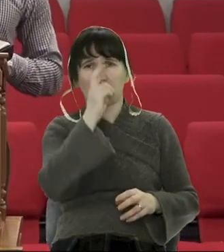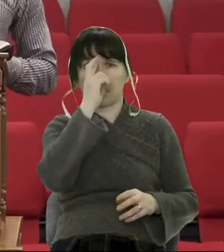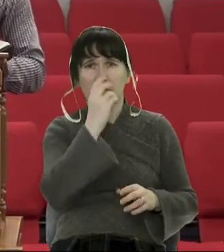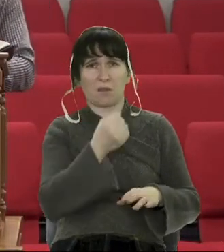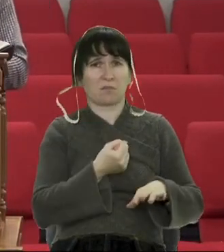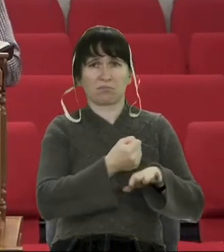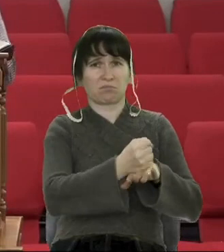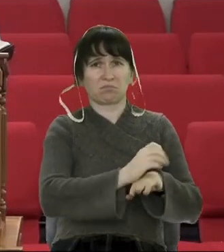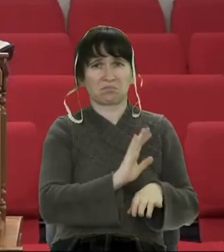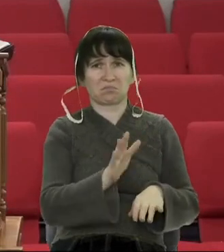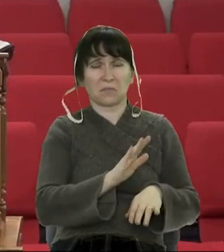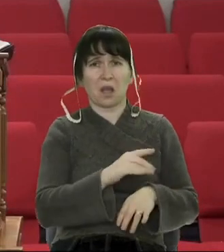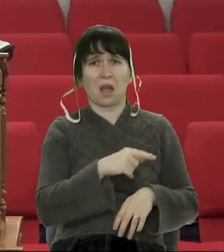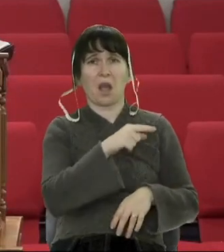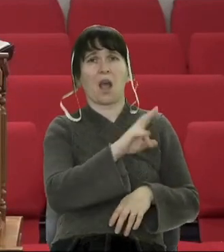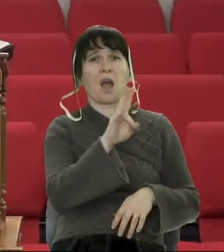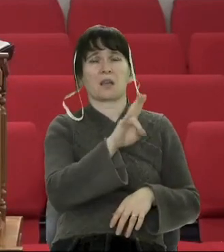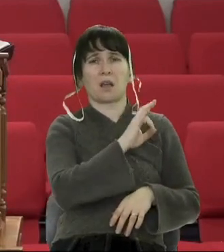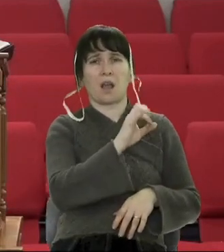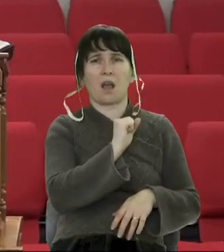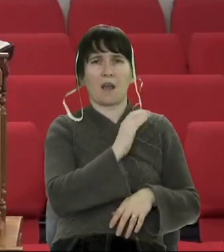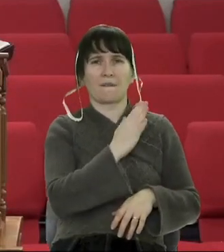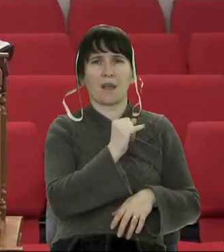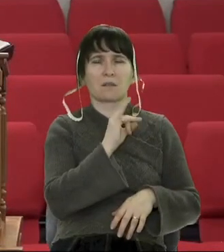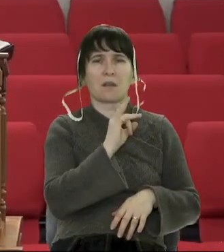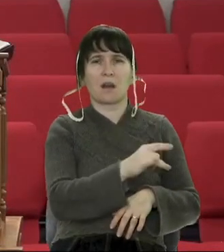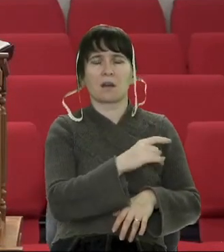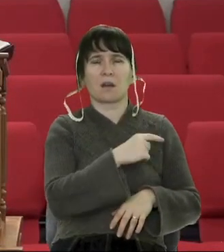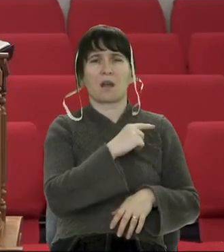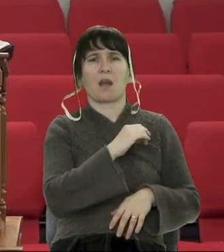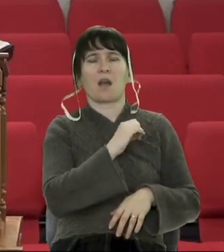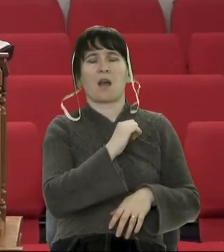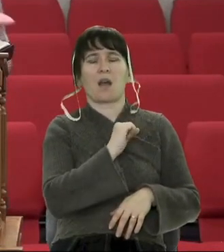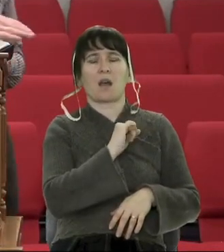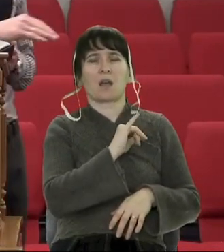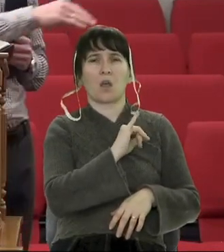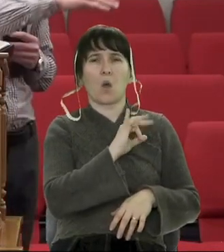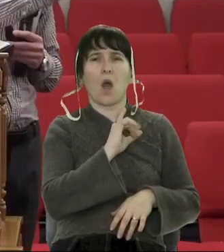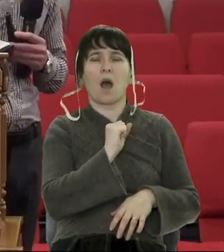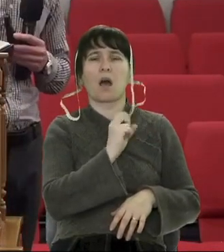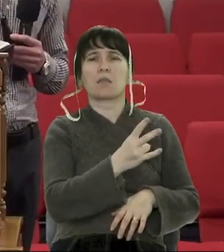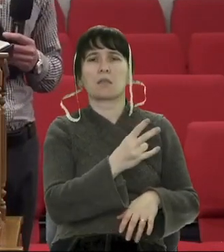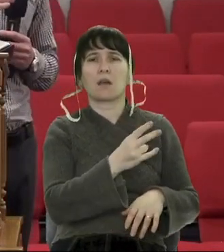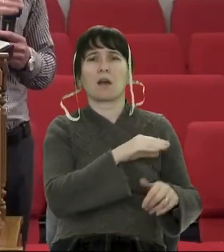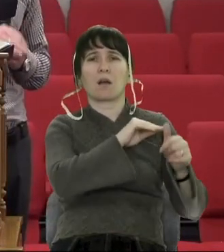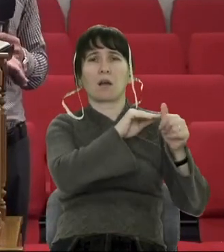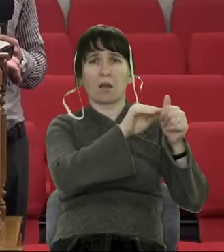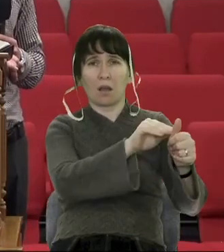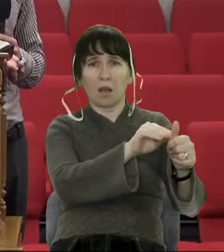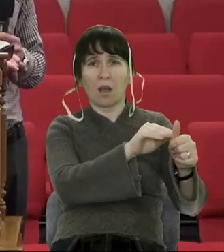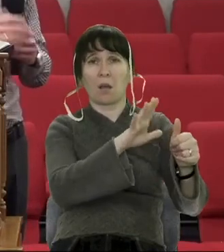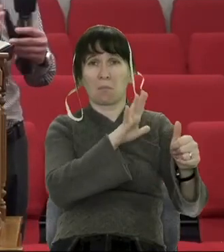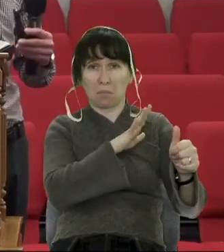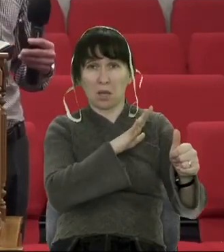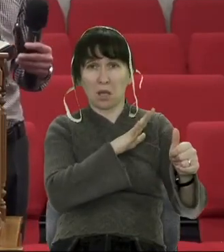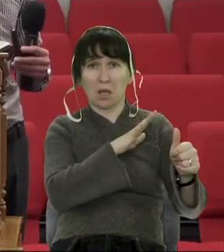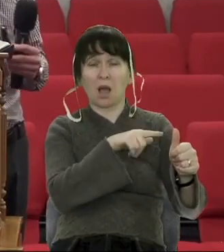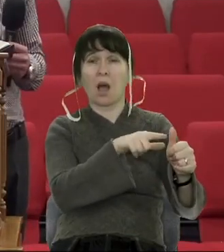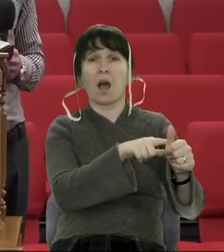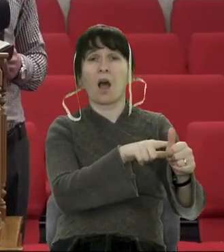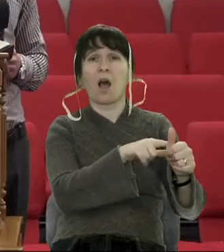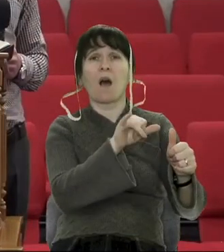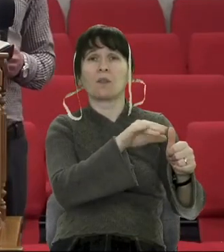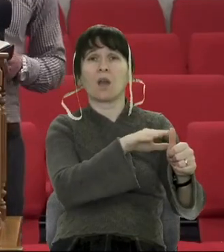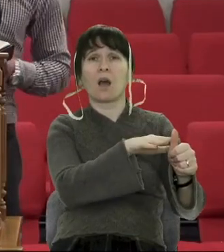Іоав, священий Кавіатар і інші, які підтримували Адонію і були у нього на перу. Вони ж тож